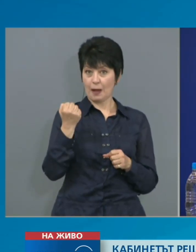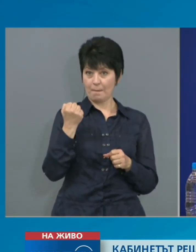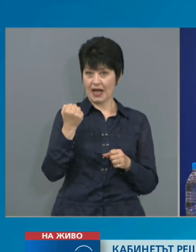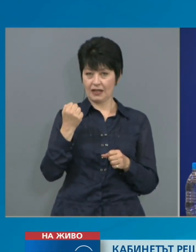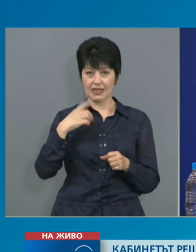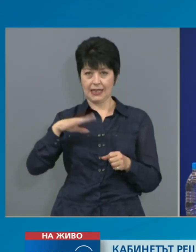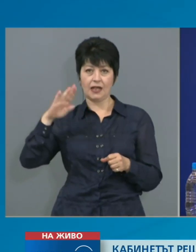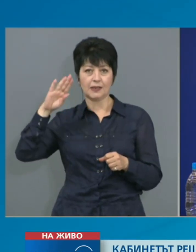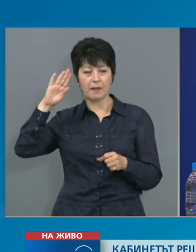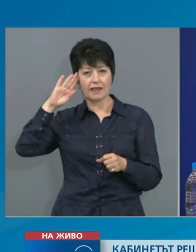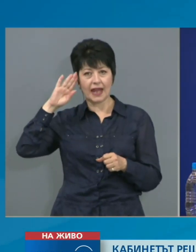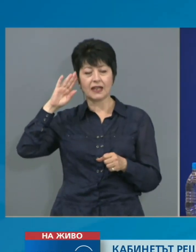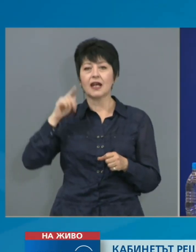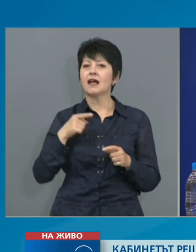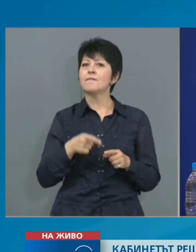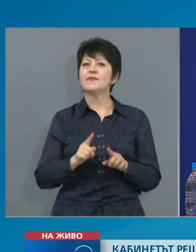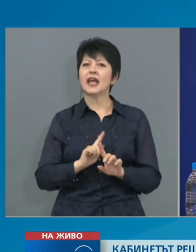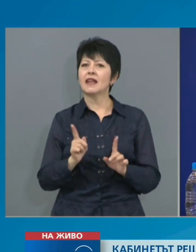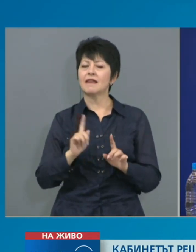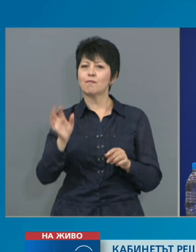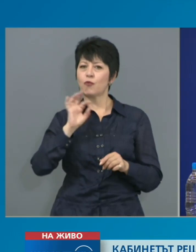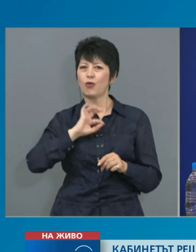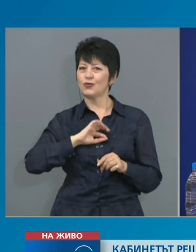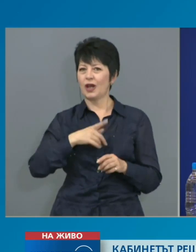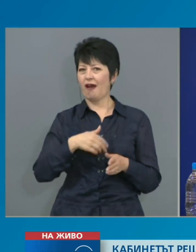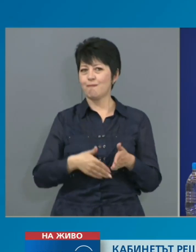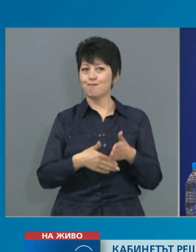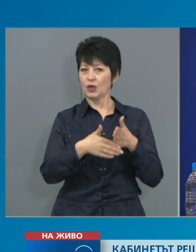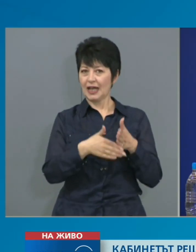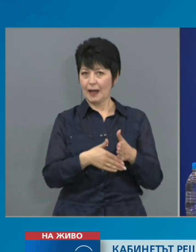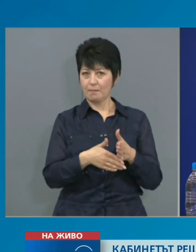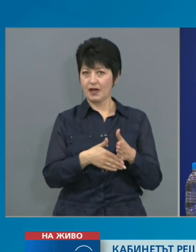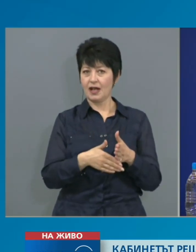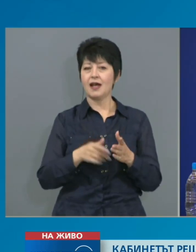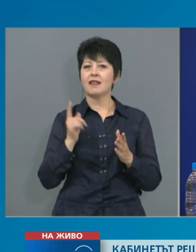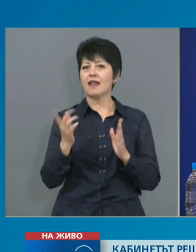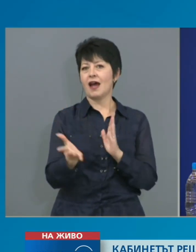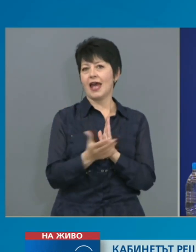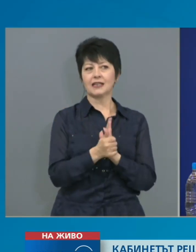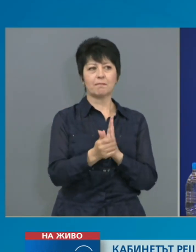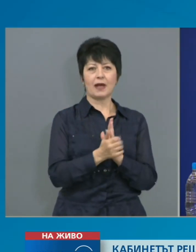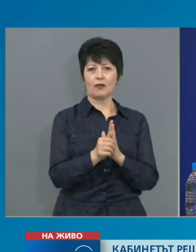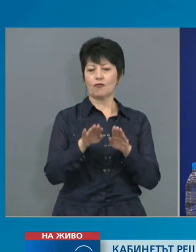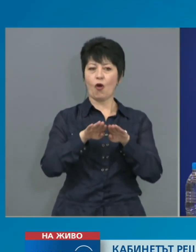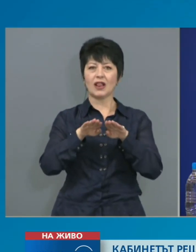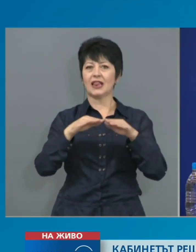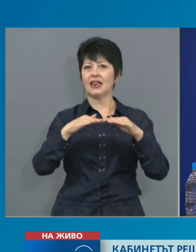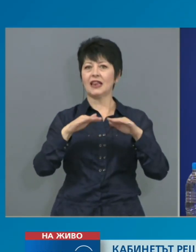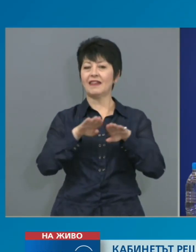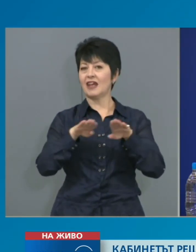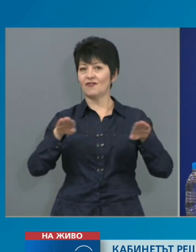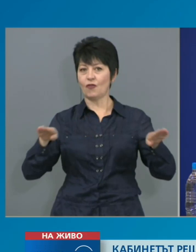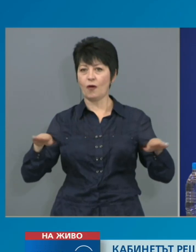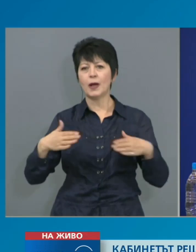изпълнение, те не получиха подкрепа дори на експертно ниво. По отношение на